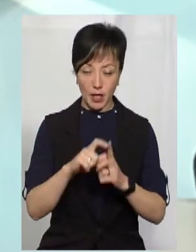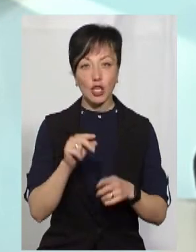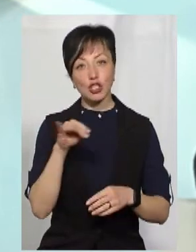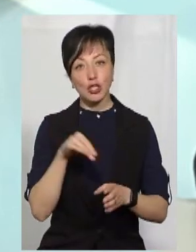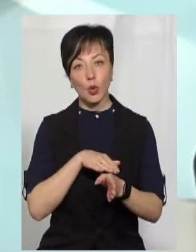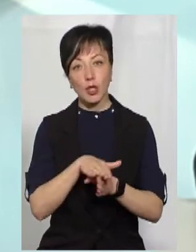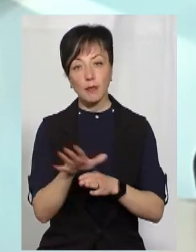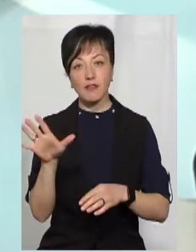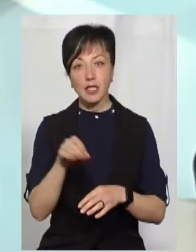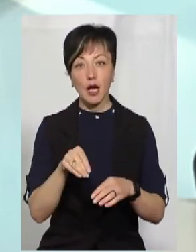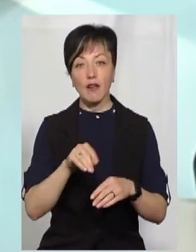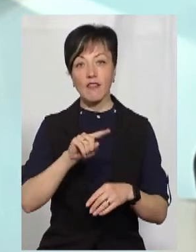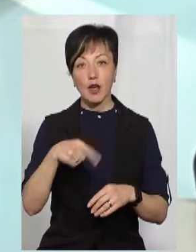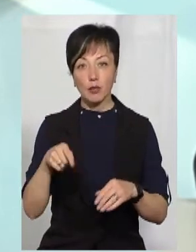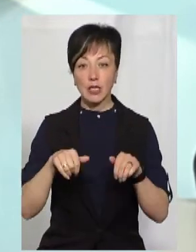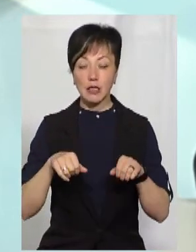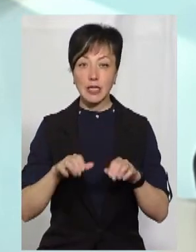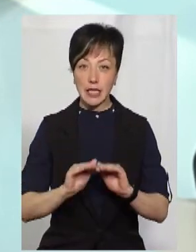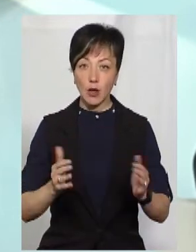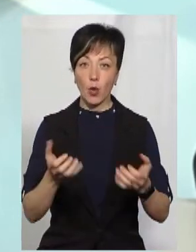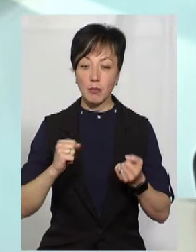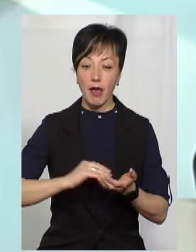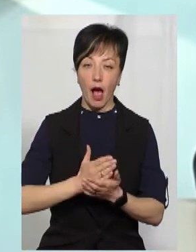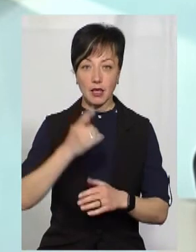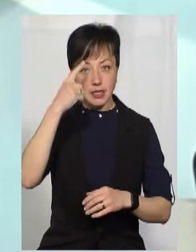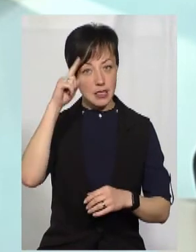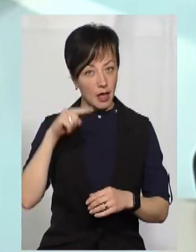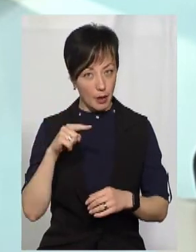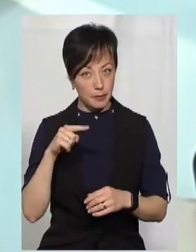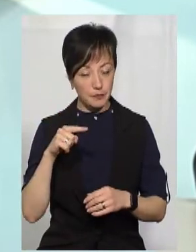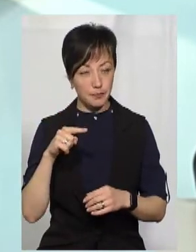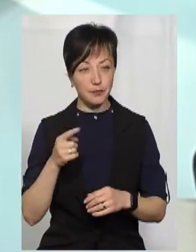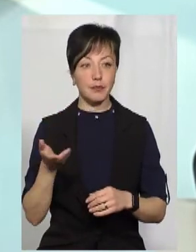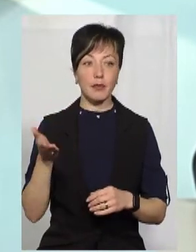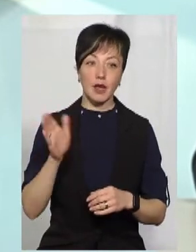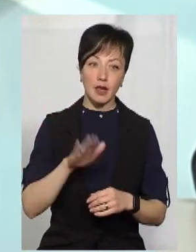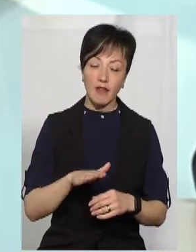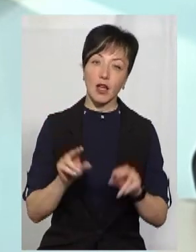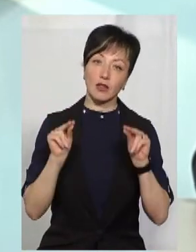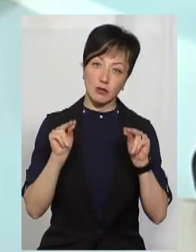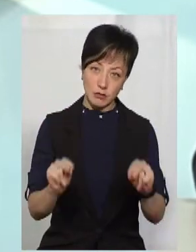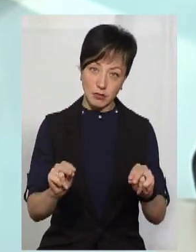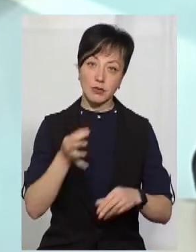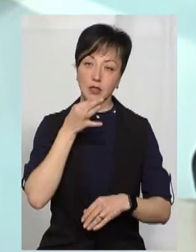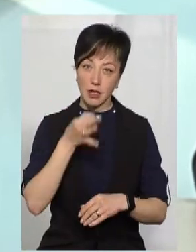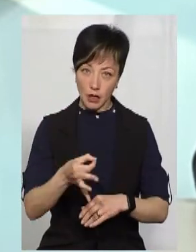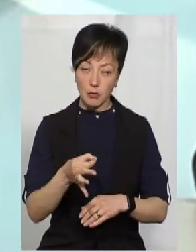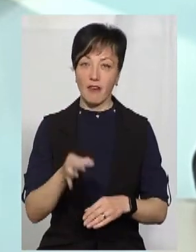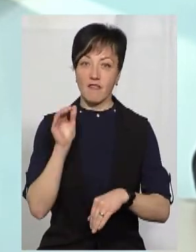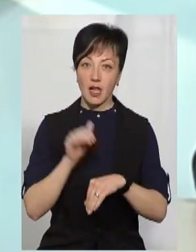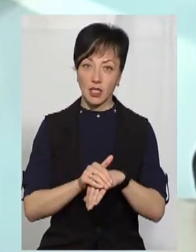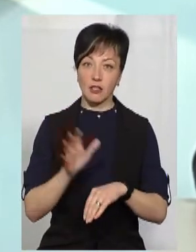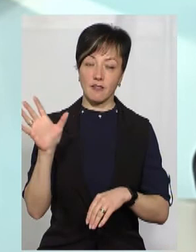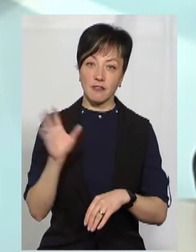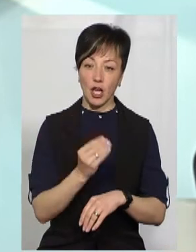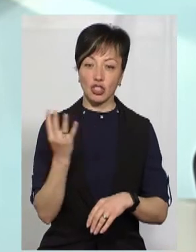Чи було дотримано всіх тих вимог, щоб діти отримали якісні знання? Давайте будемо відверті, що фактично уся